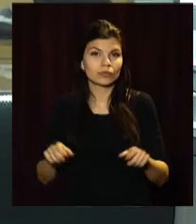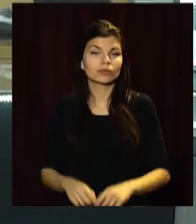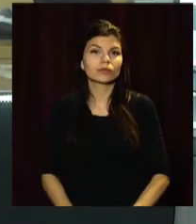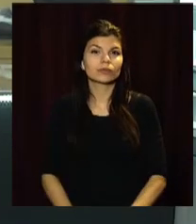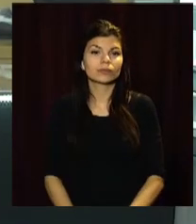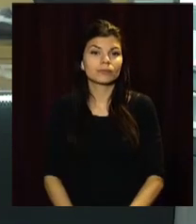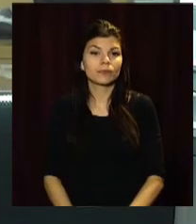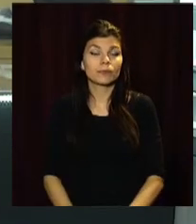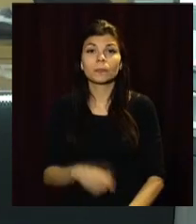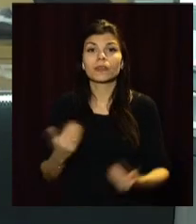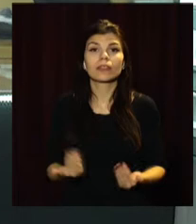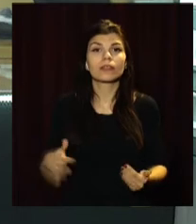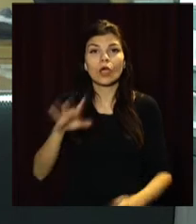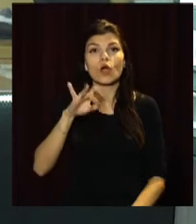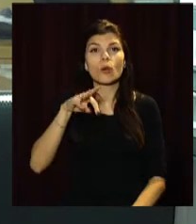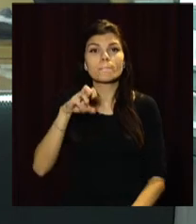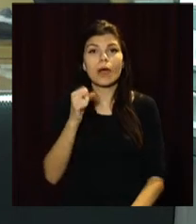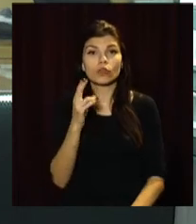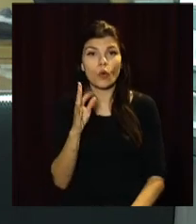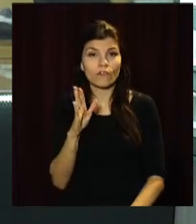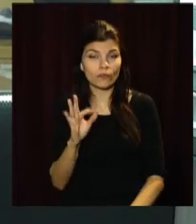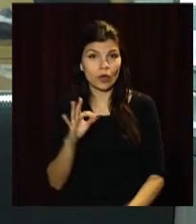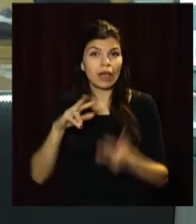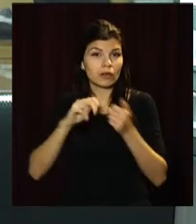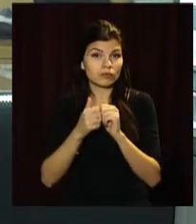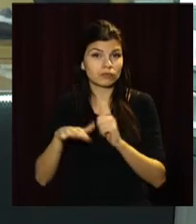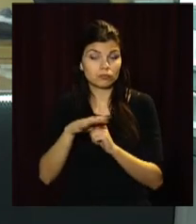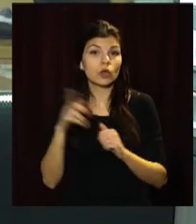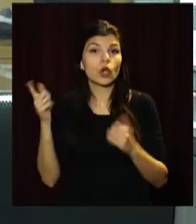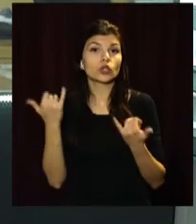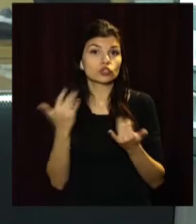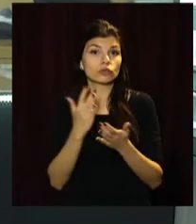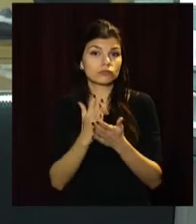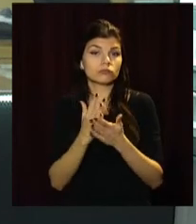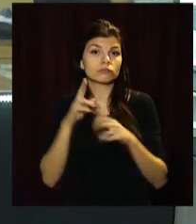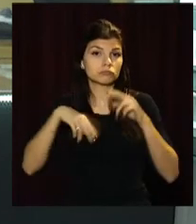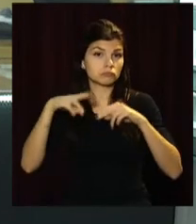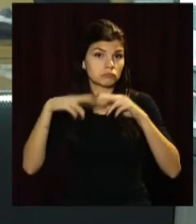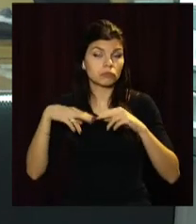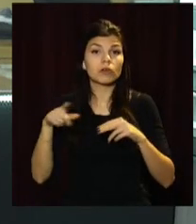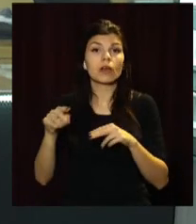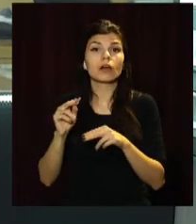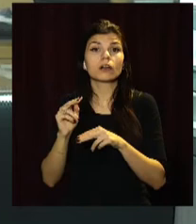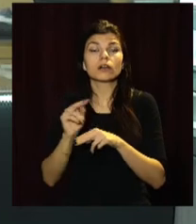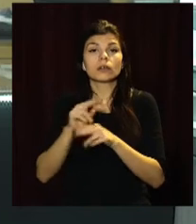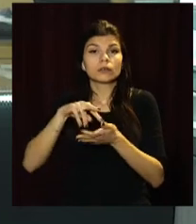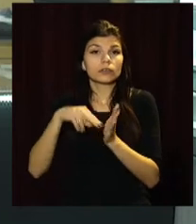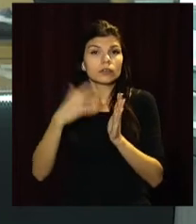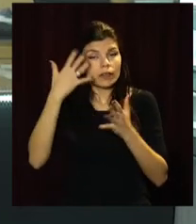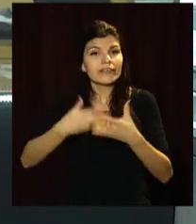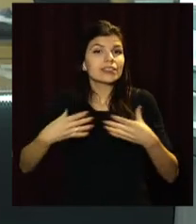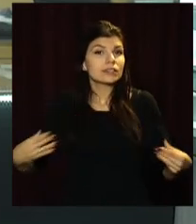На житловому масиві Романковому, що на околиці Кам'янського, триває будівництво амбулаторії. Завершити роботу планують навесні